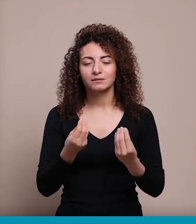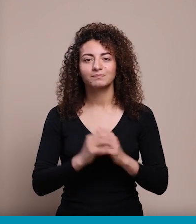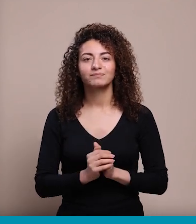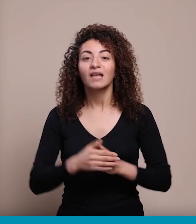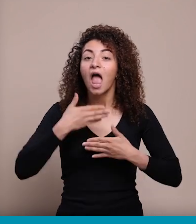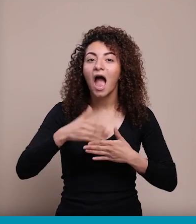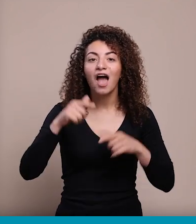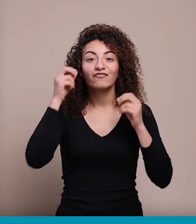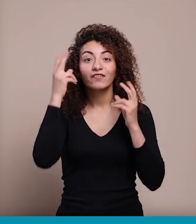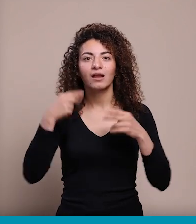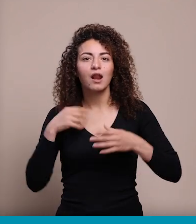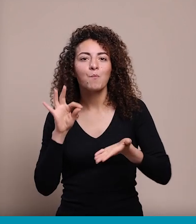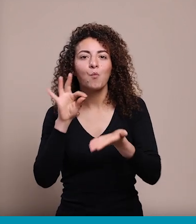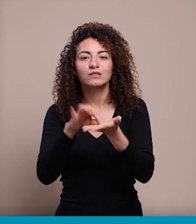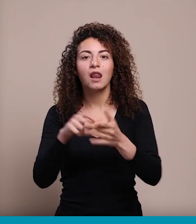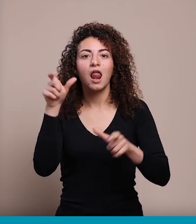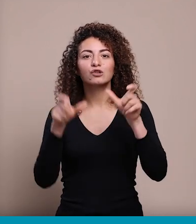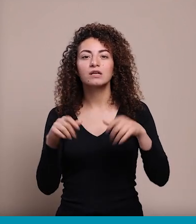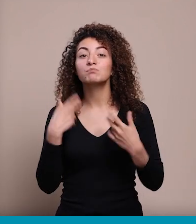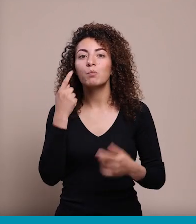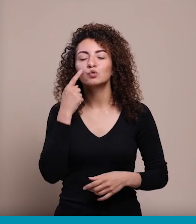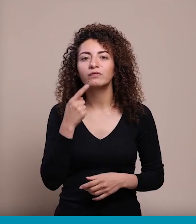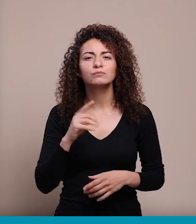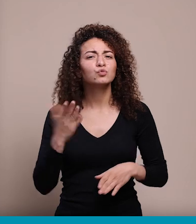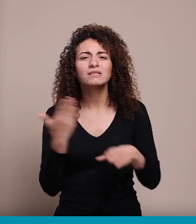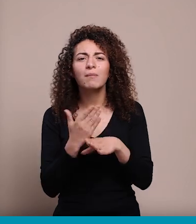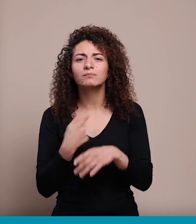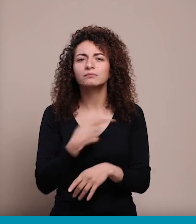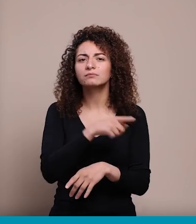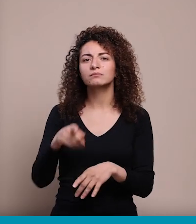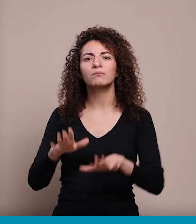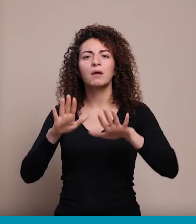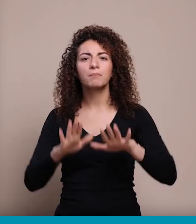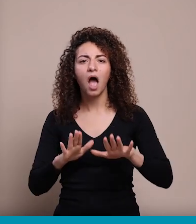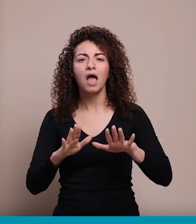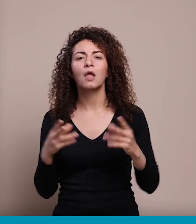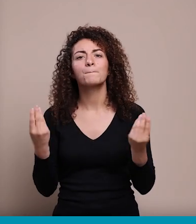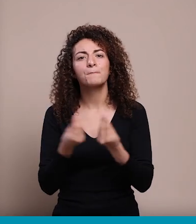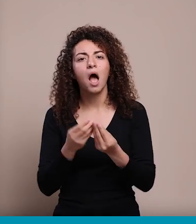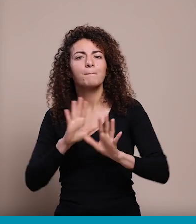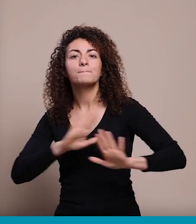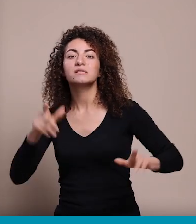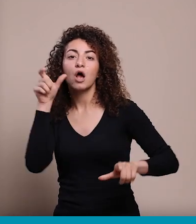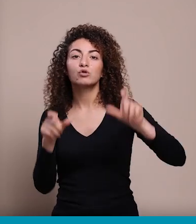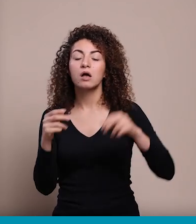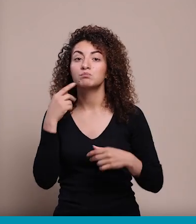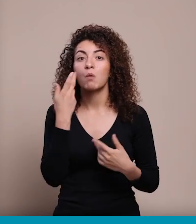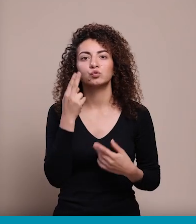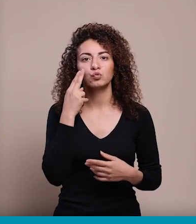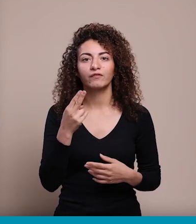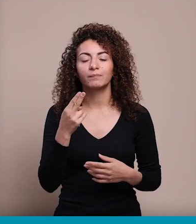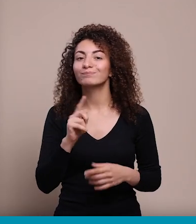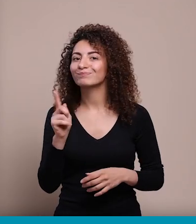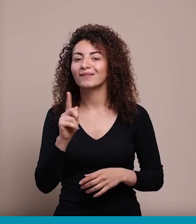لحظة آخر مسجي بحب وصلها للشخص اللي ما بيشوف إنه ليش بدنا نضلنا قاعدين ضمن بيئة كل أشخاص ما بيشوفوا